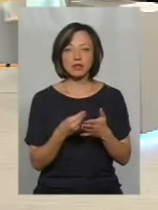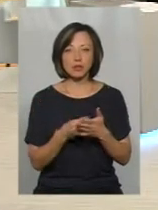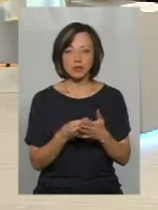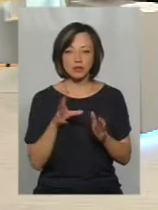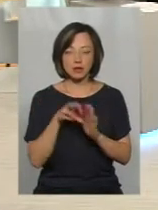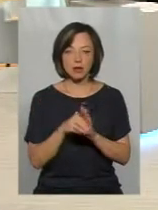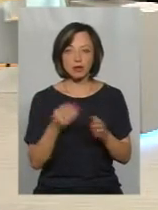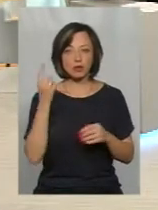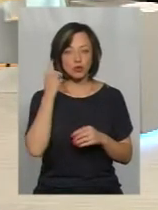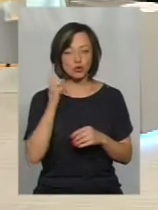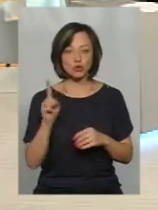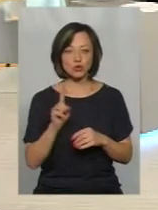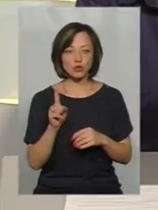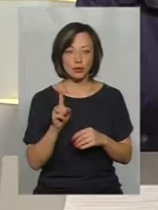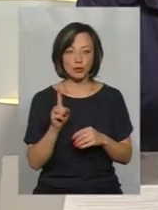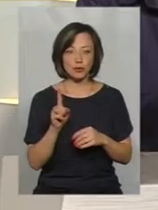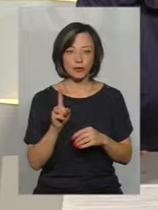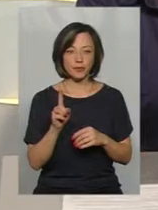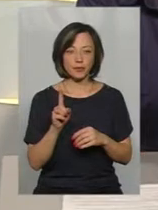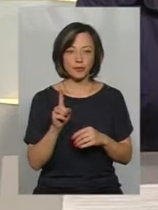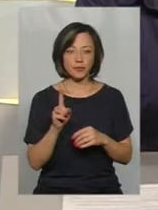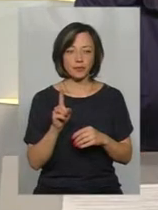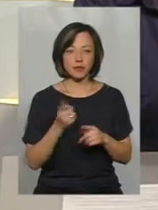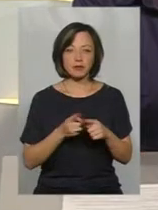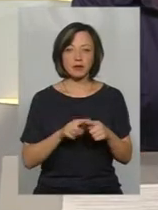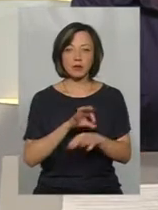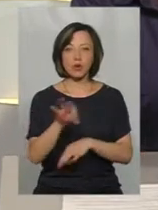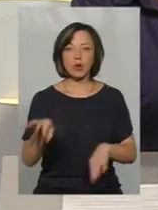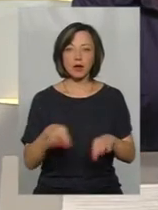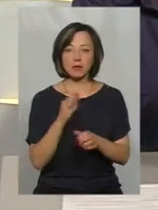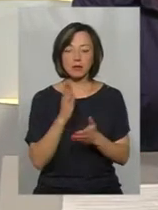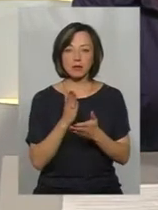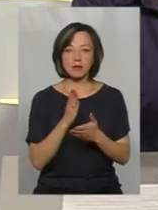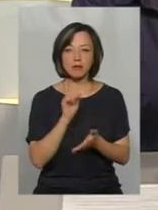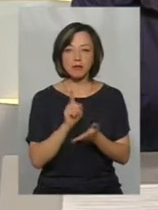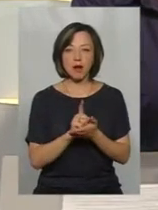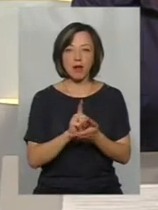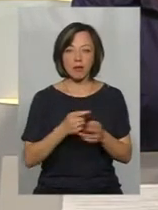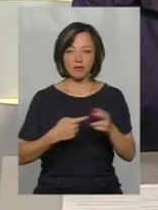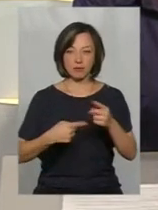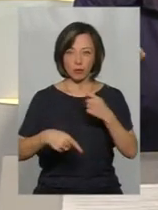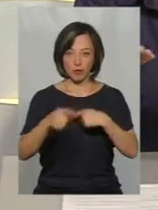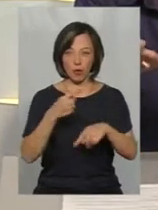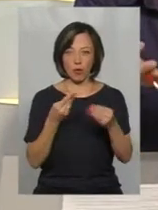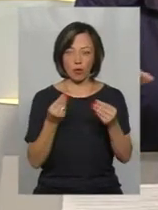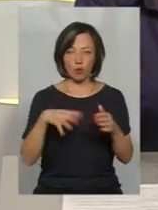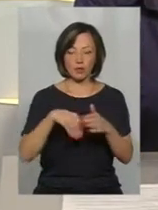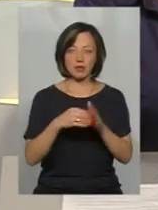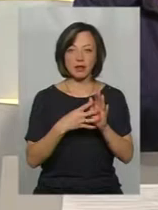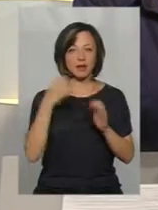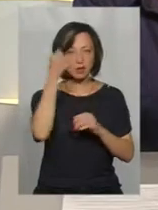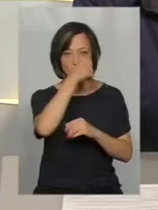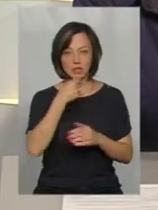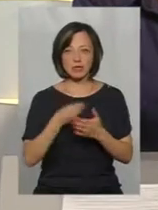закладалась, бо ми почули, що цей проєкт має окупитись за 9 років, так? Але за 9